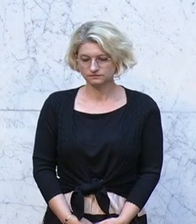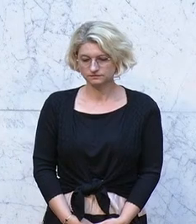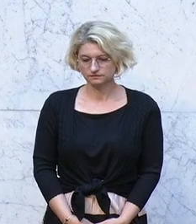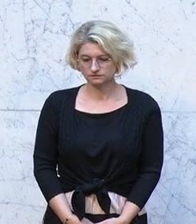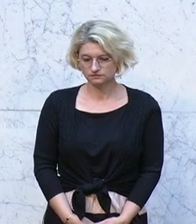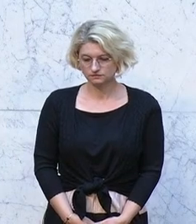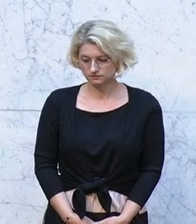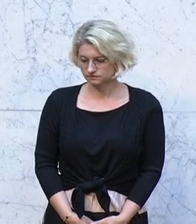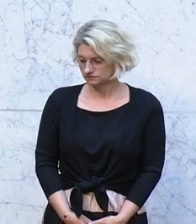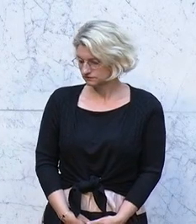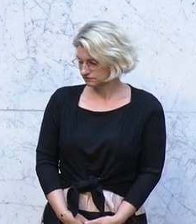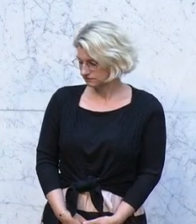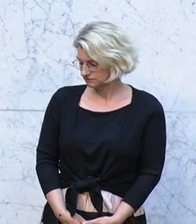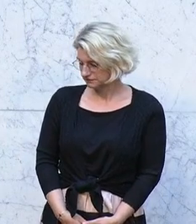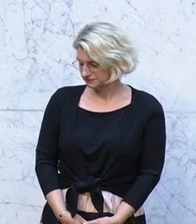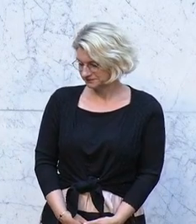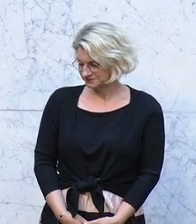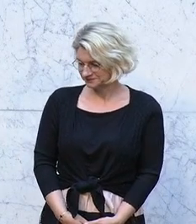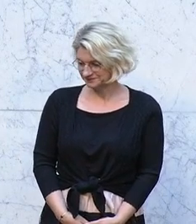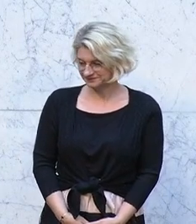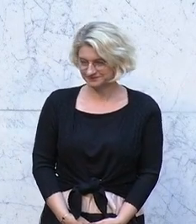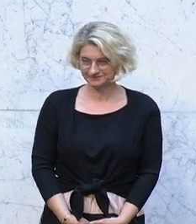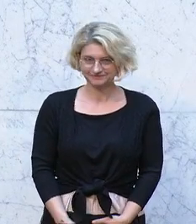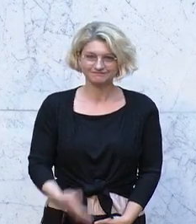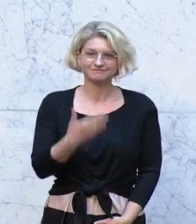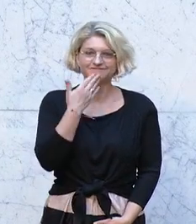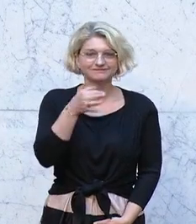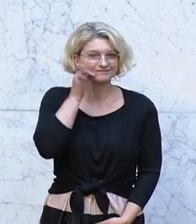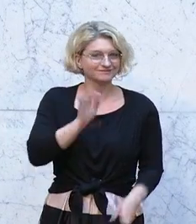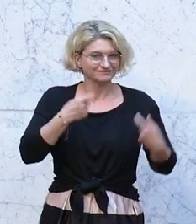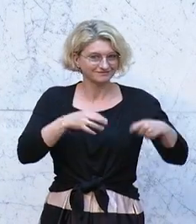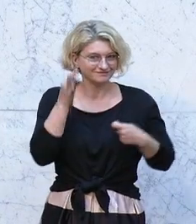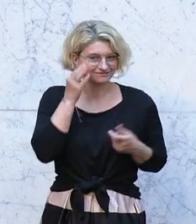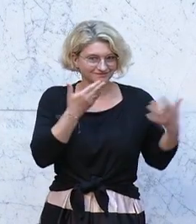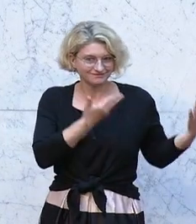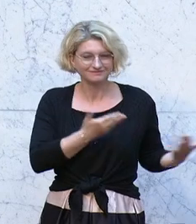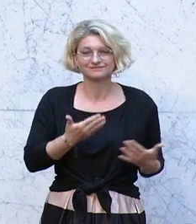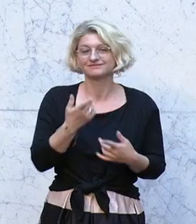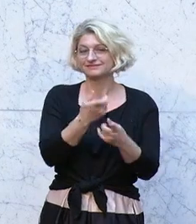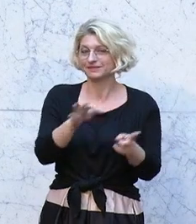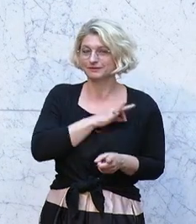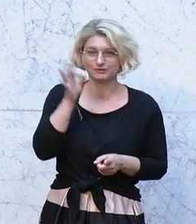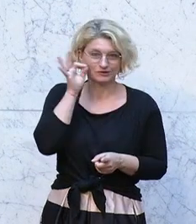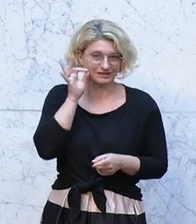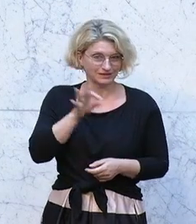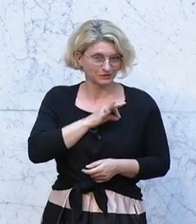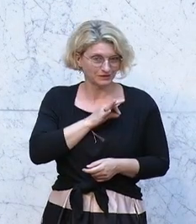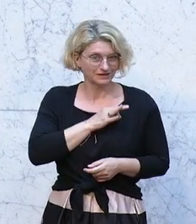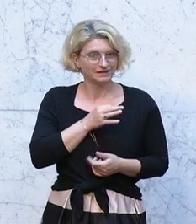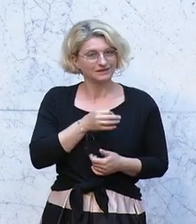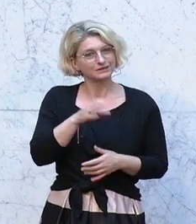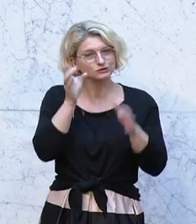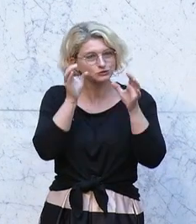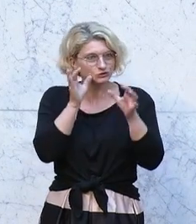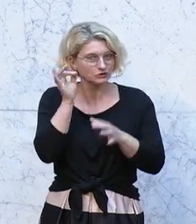Auch Nina Tomaselli hat eine reiche Untersuchungsausschuss-Erfahrung. Liebe Kolleginnen und Kollegen, liebe Zuseherinnen und